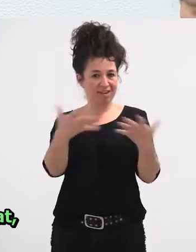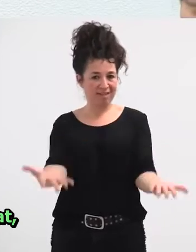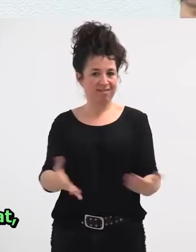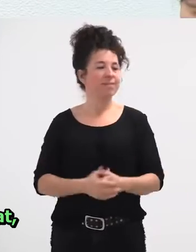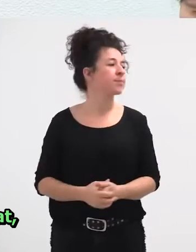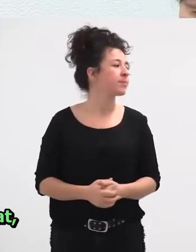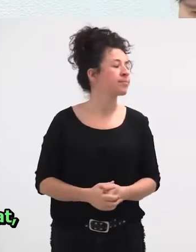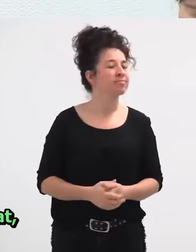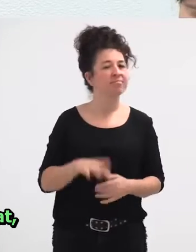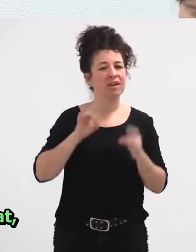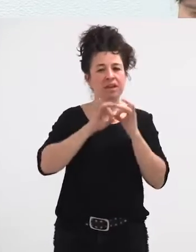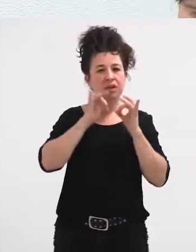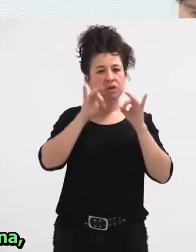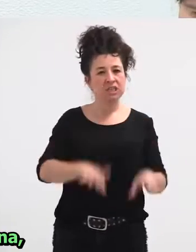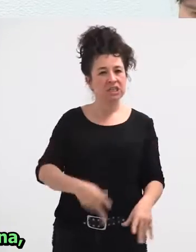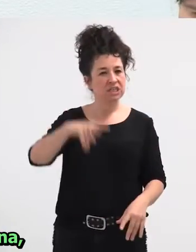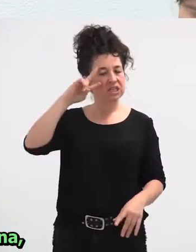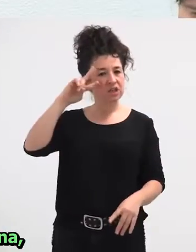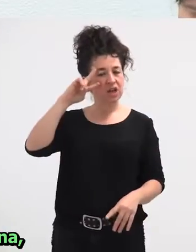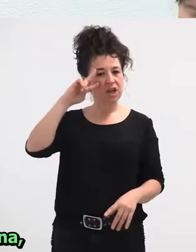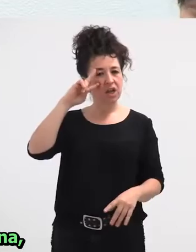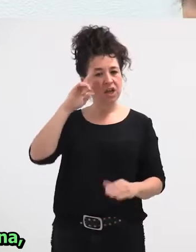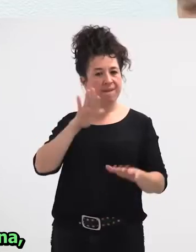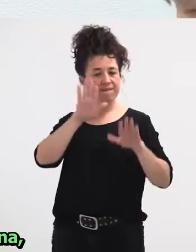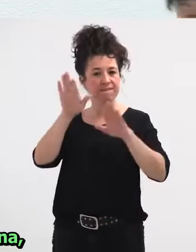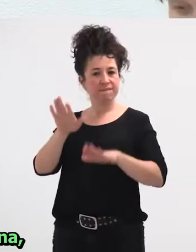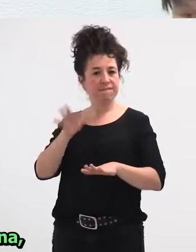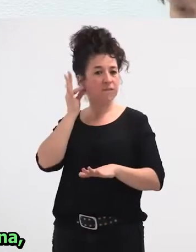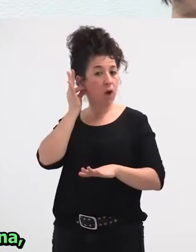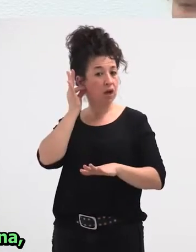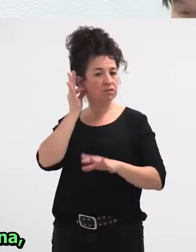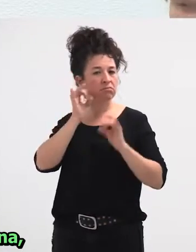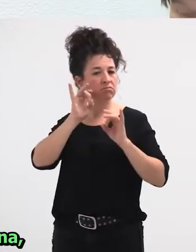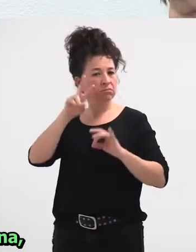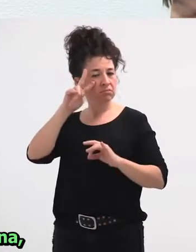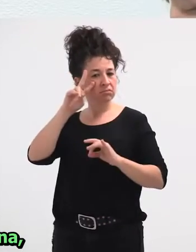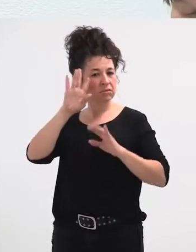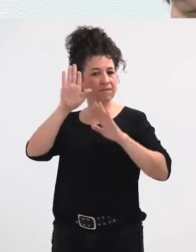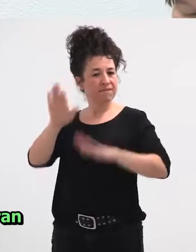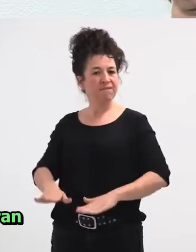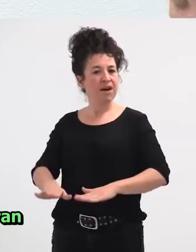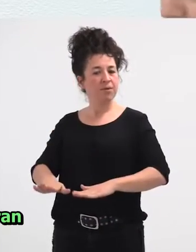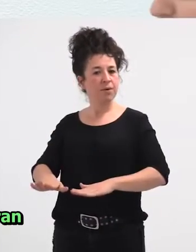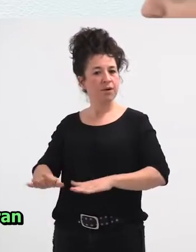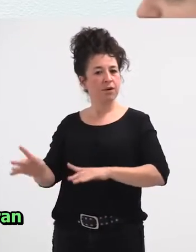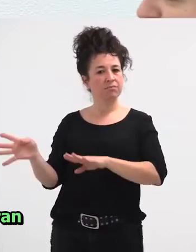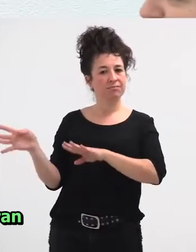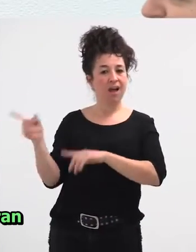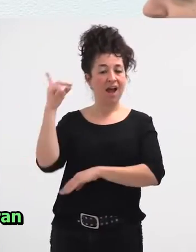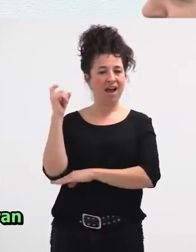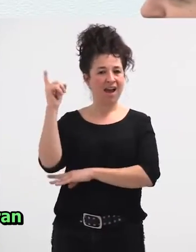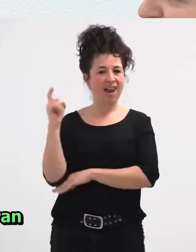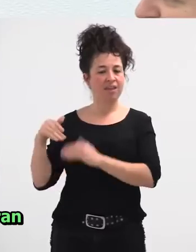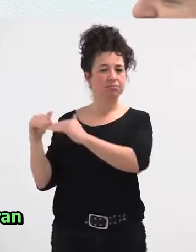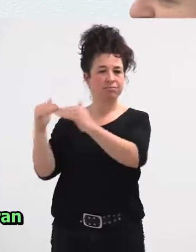historialari bat inungo emakume bat, bere alarde parekidiaren alde asko egituena eta agurriak ikusi dituena, kontetzen duena jo, ez que hogei